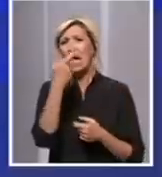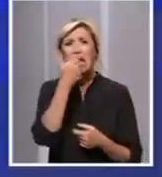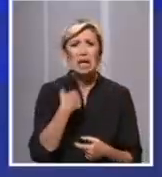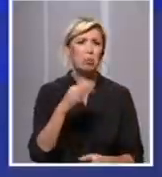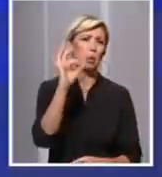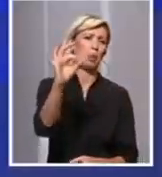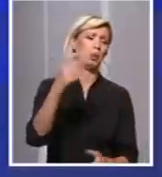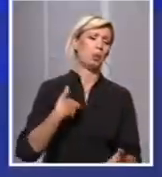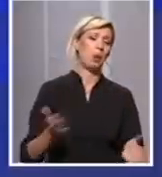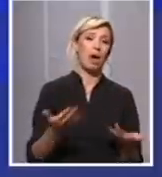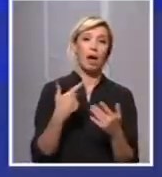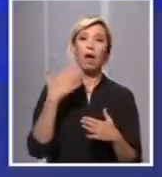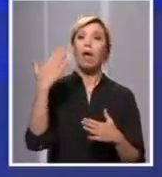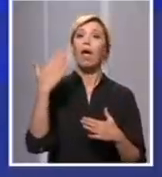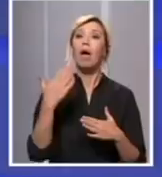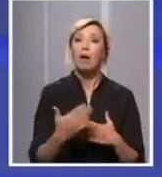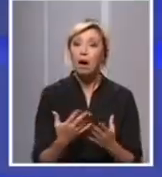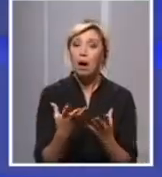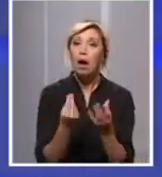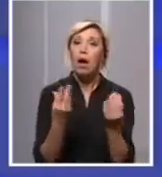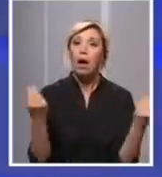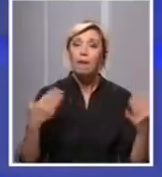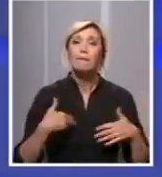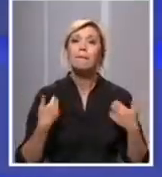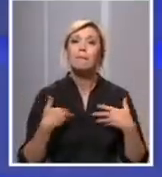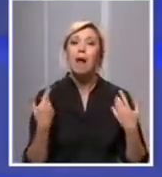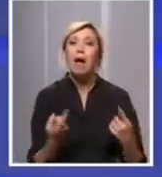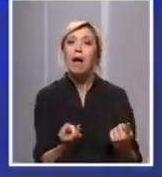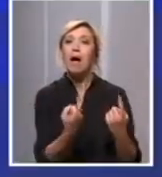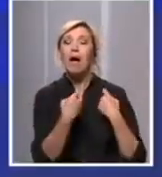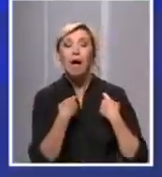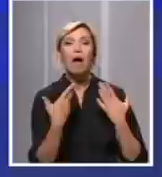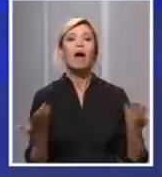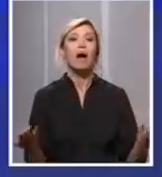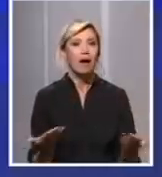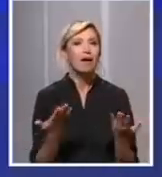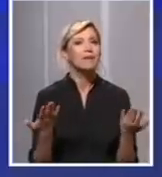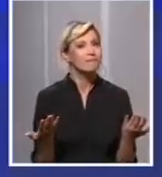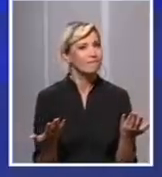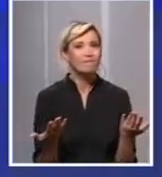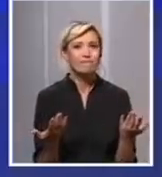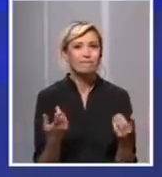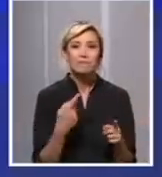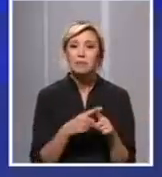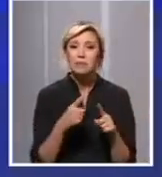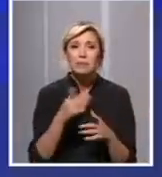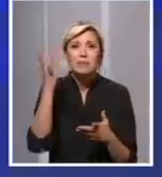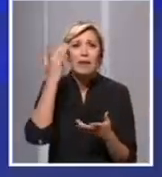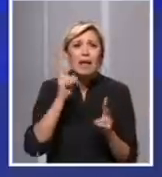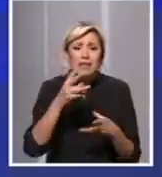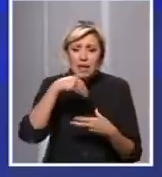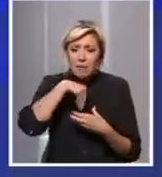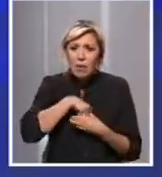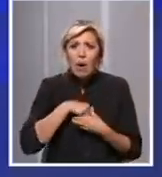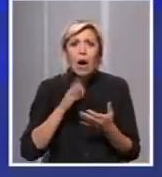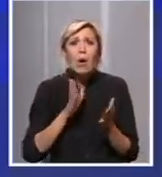A onda vidimo da ima čak i mlađih ljudi, to je rekao je dr. Stevanovic. Tako je da ima i mlađih ljudi jer ne znamo kako će da se virus